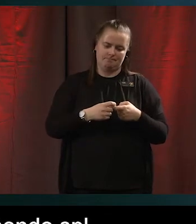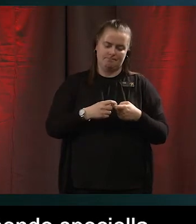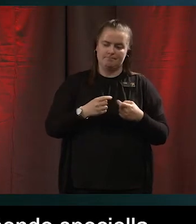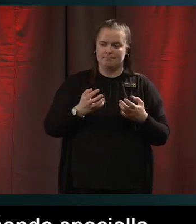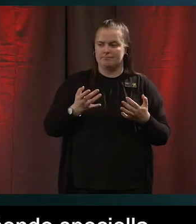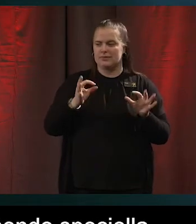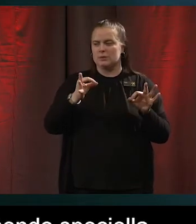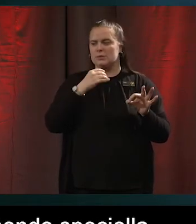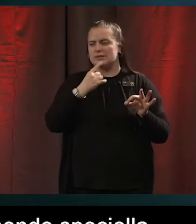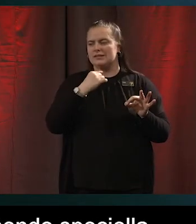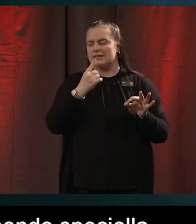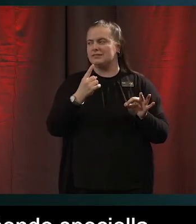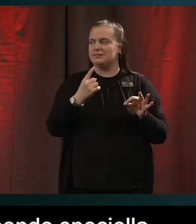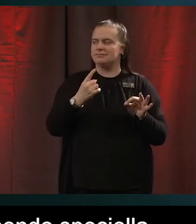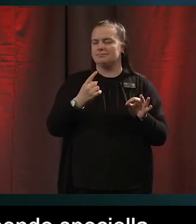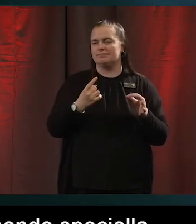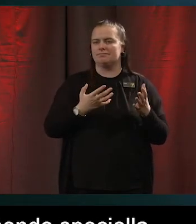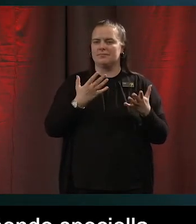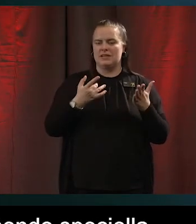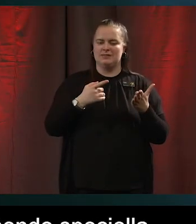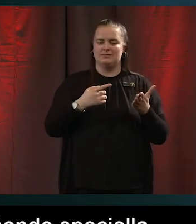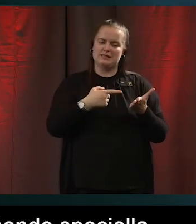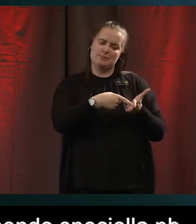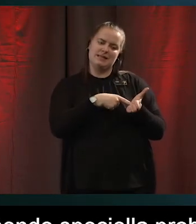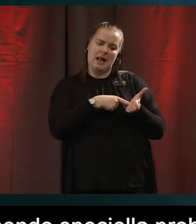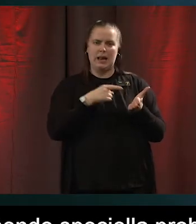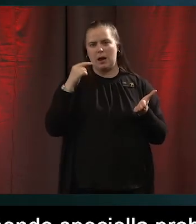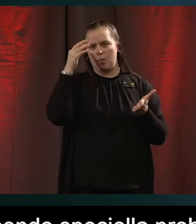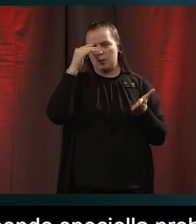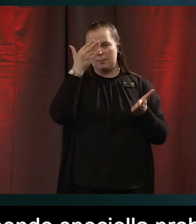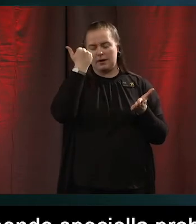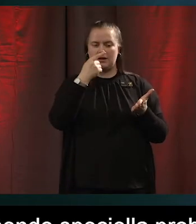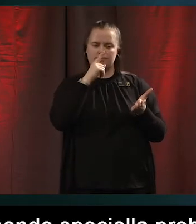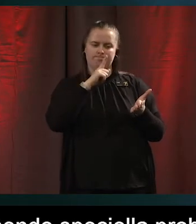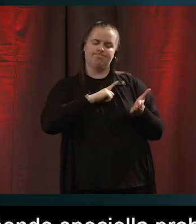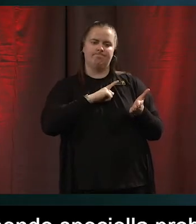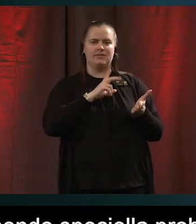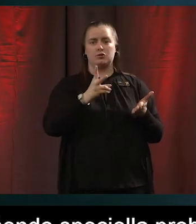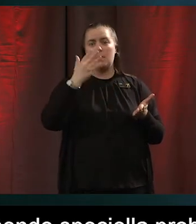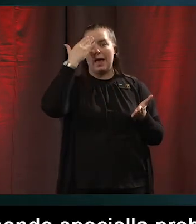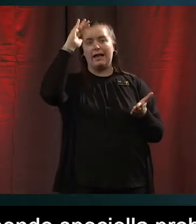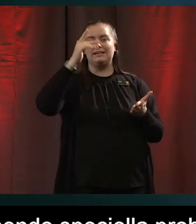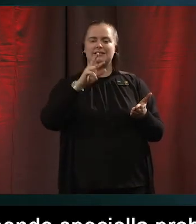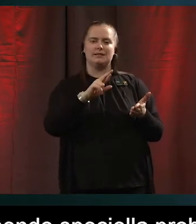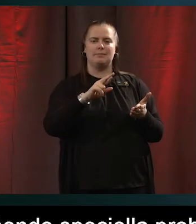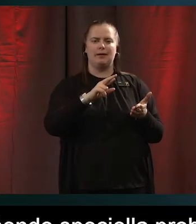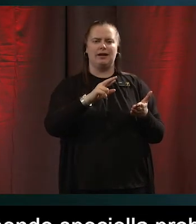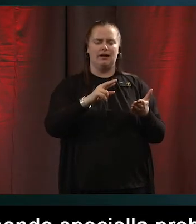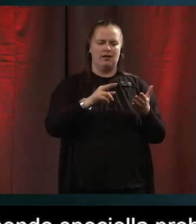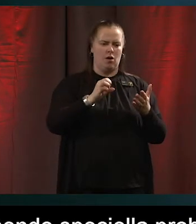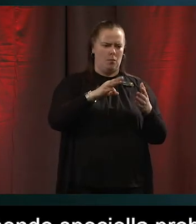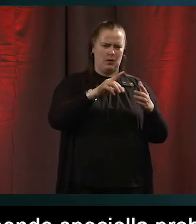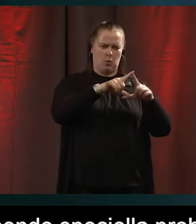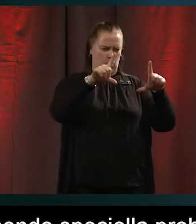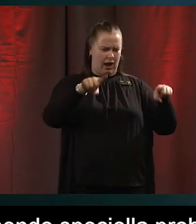vad ska man säga, utproblem som man kan få när man blir äldre just att interagera med glatta skärmar eller